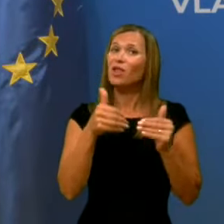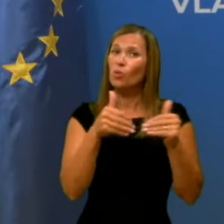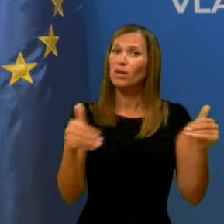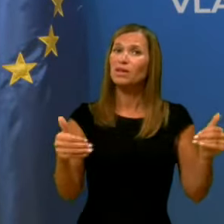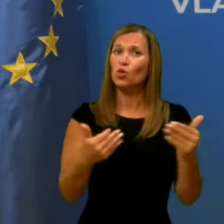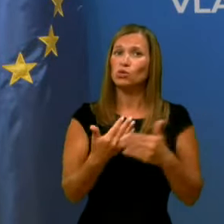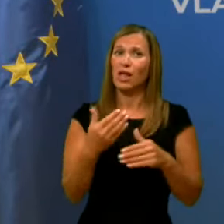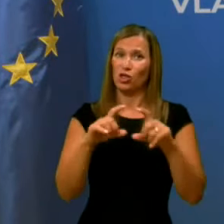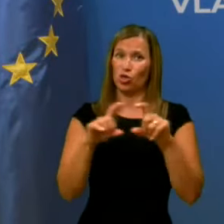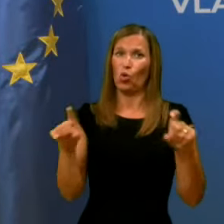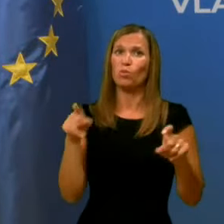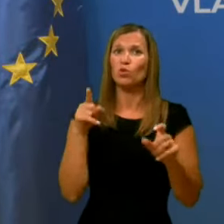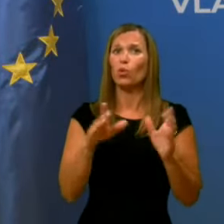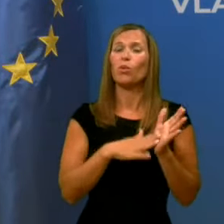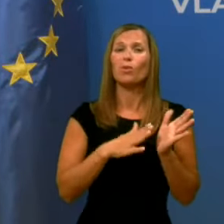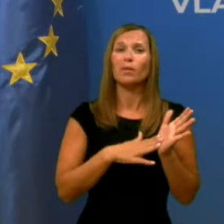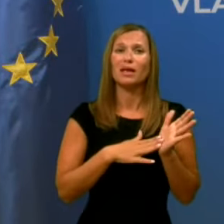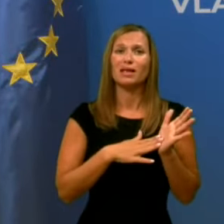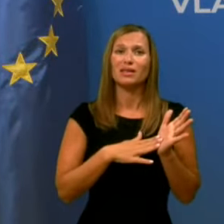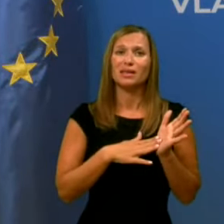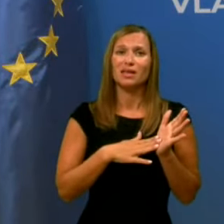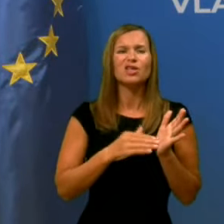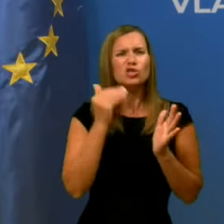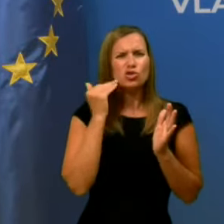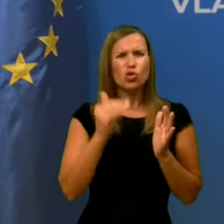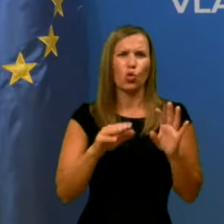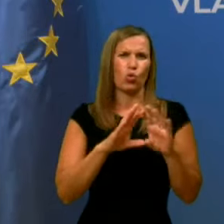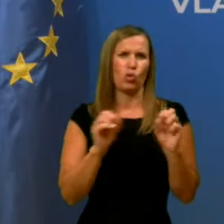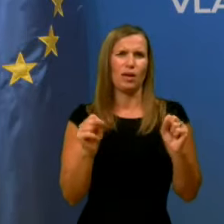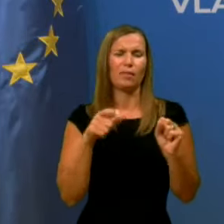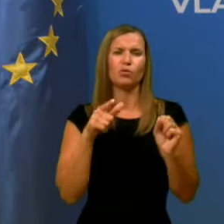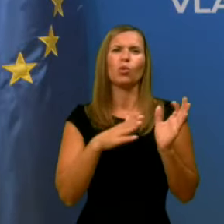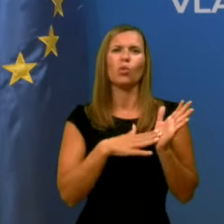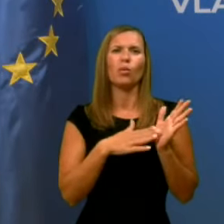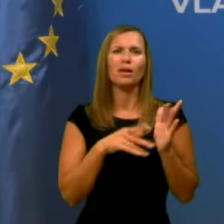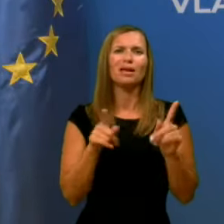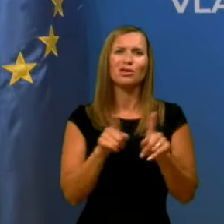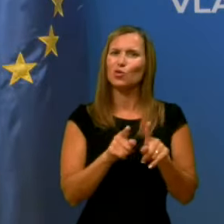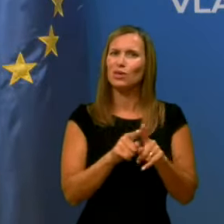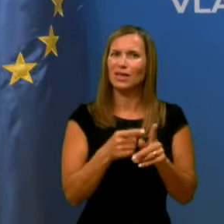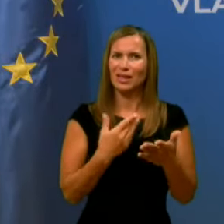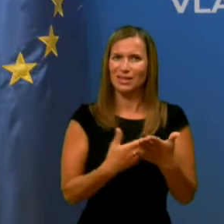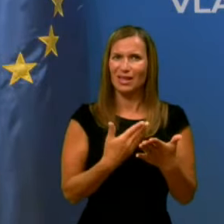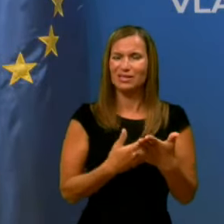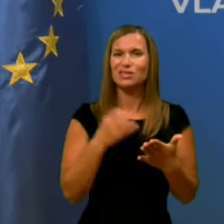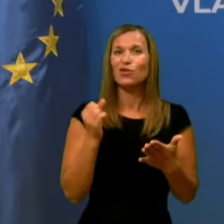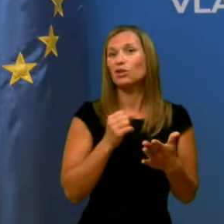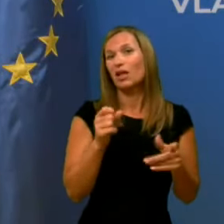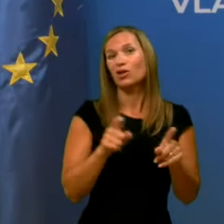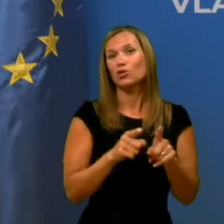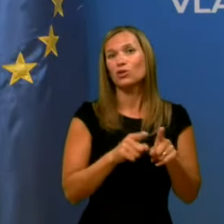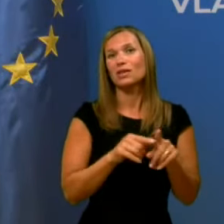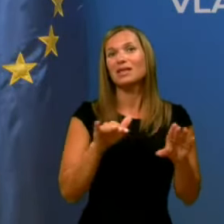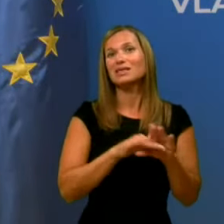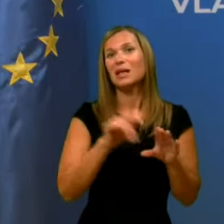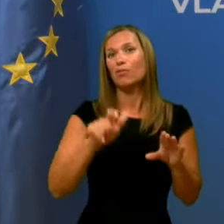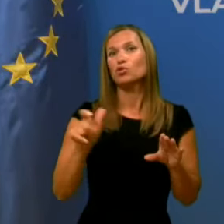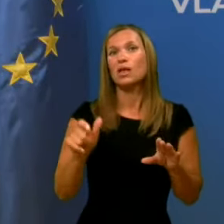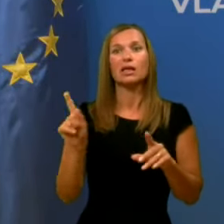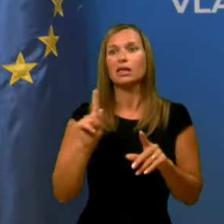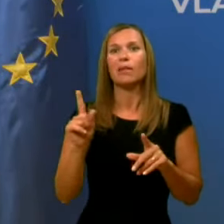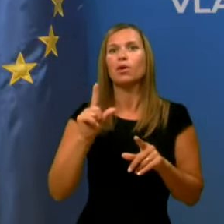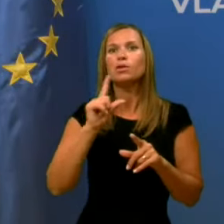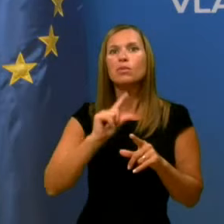za sam dom pomeni v resnici strok ukrep, pomeni ne nazadnje lahko tudi dejstvo, da tudi zaposleni ne bi smeli doma odhajati.